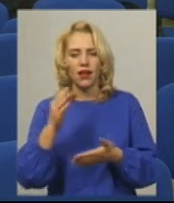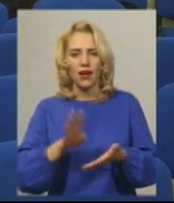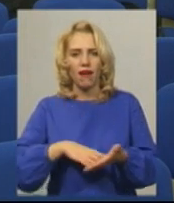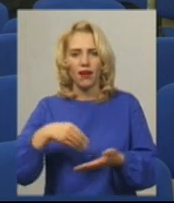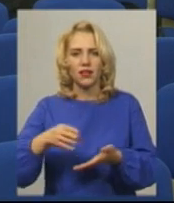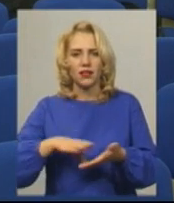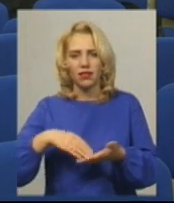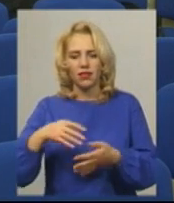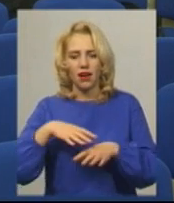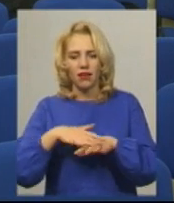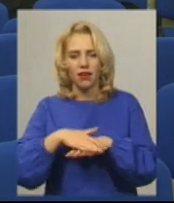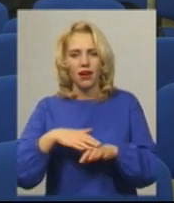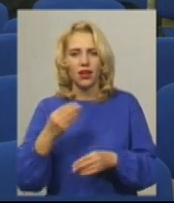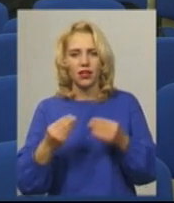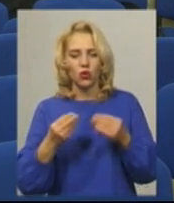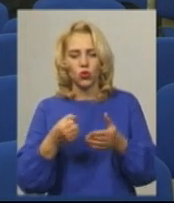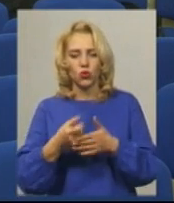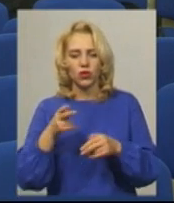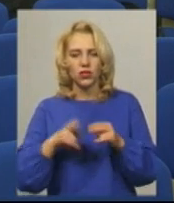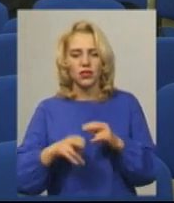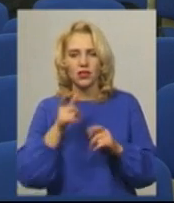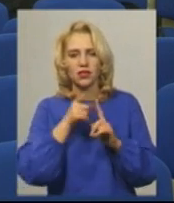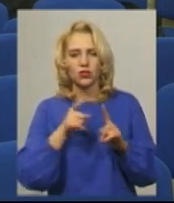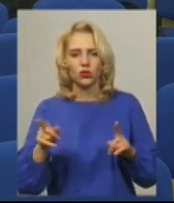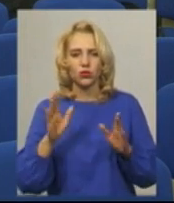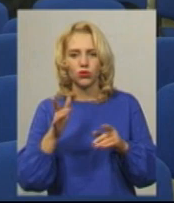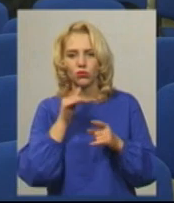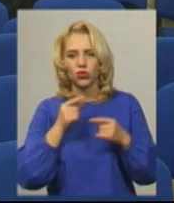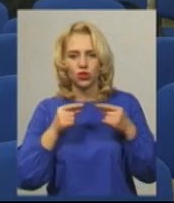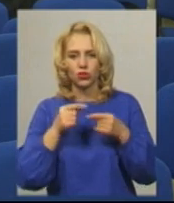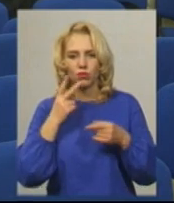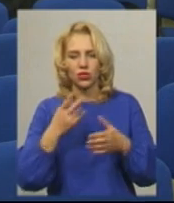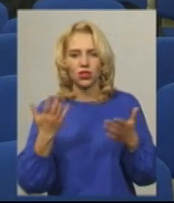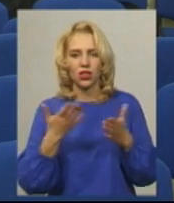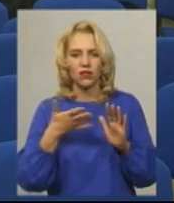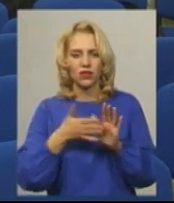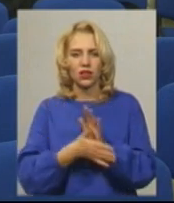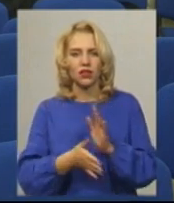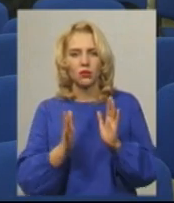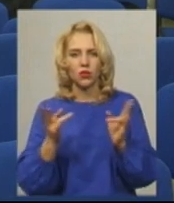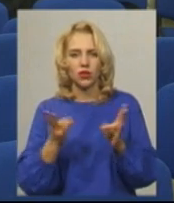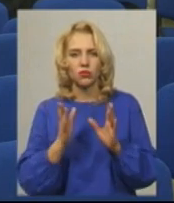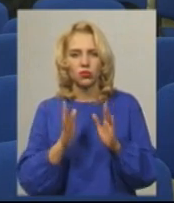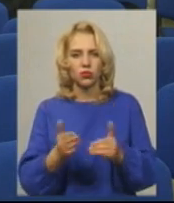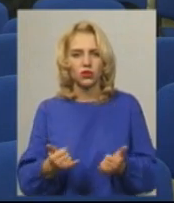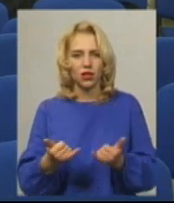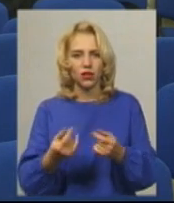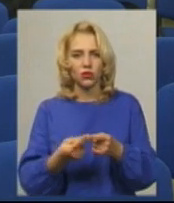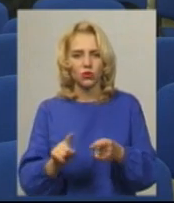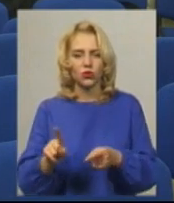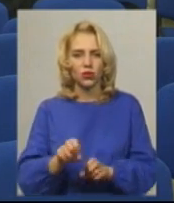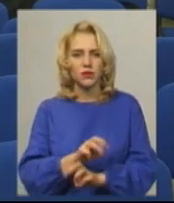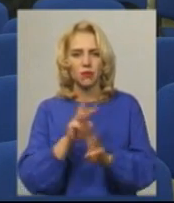кінця сезону. І ми вже будемо більш чітко бачити, які витрати потрібно буде для того, щоб